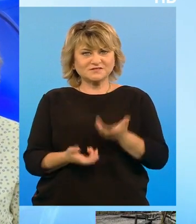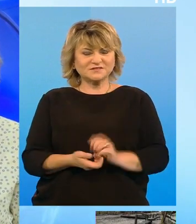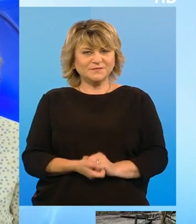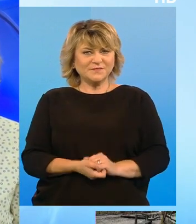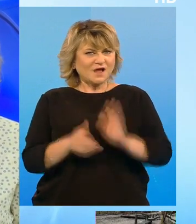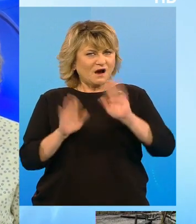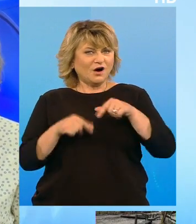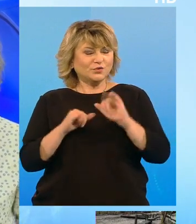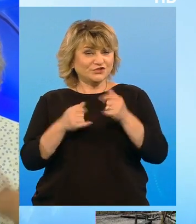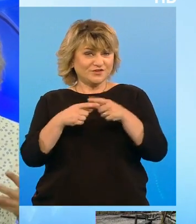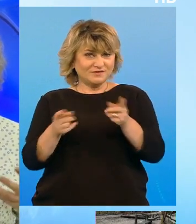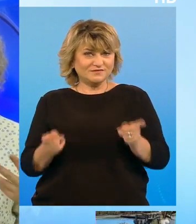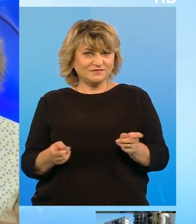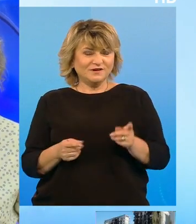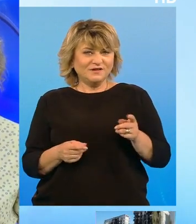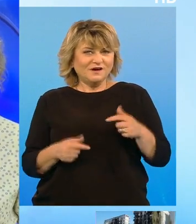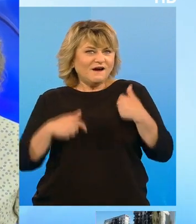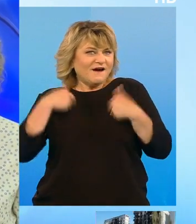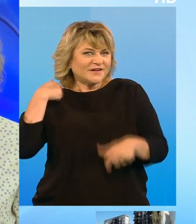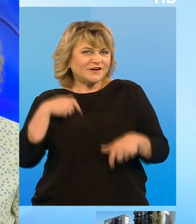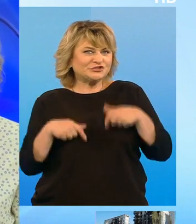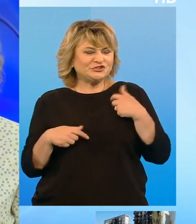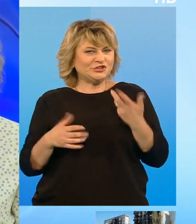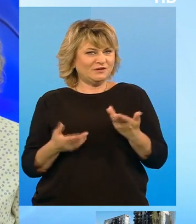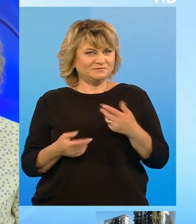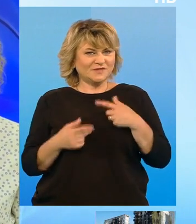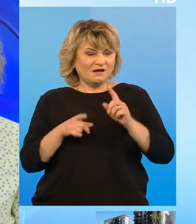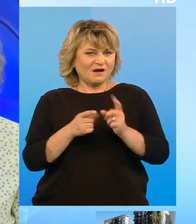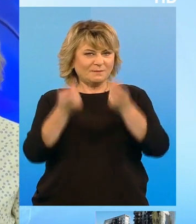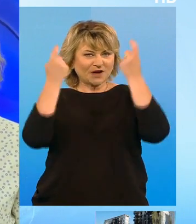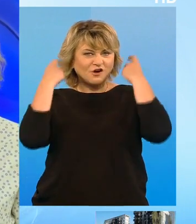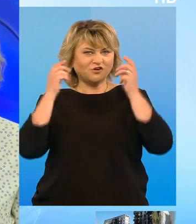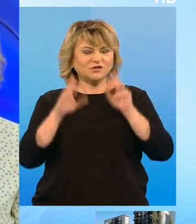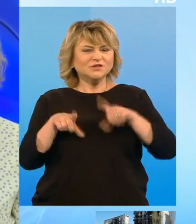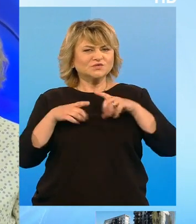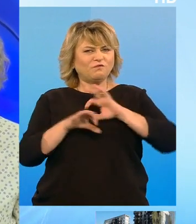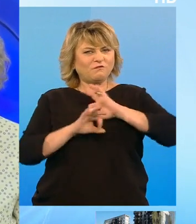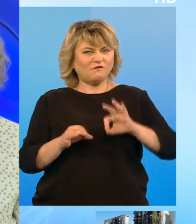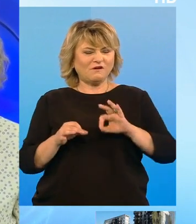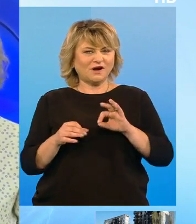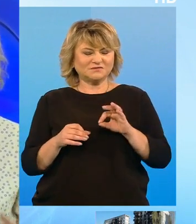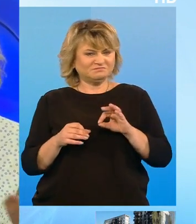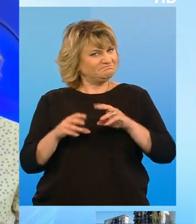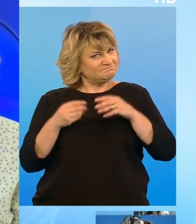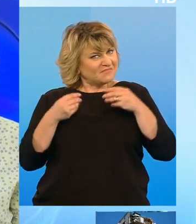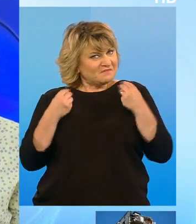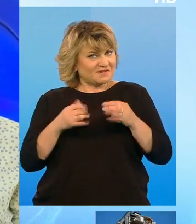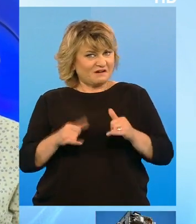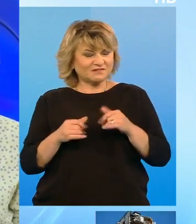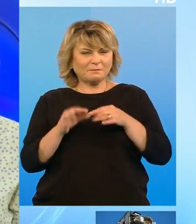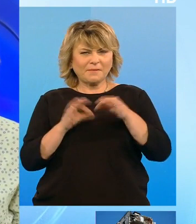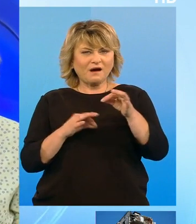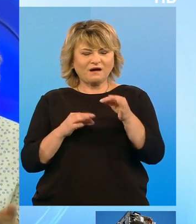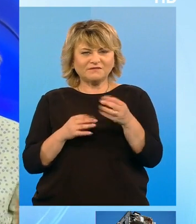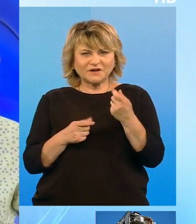au și ei energie și dinamism. Capricornii sunt foarte eficienți în plan financiar, poate găsesc chiar